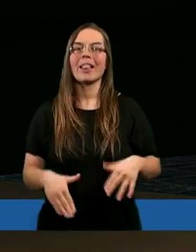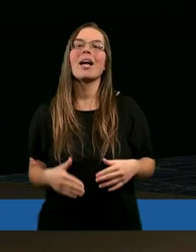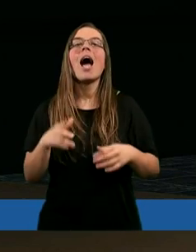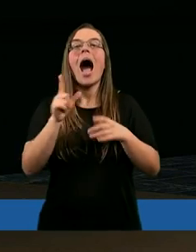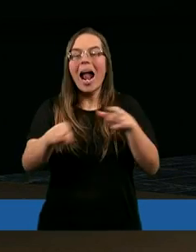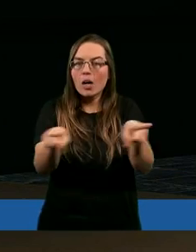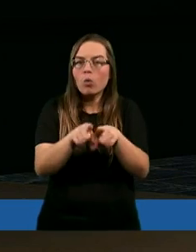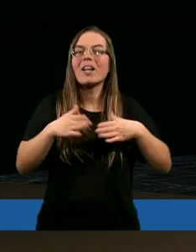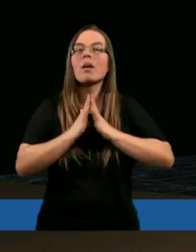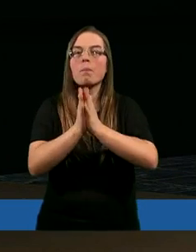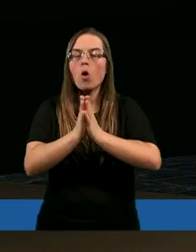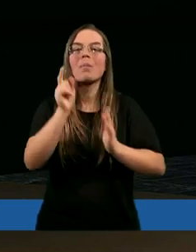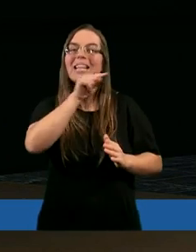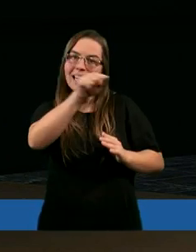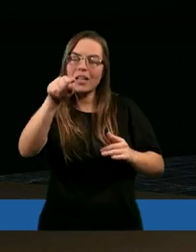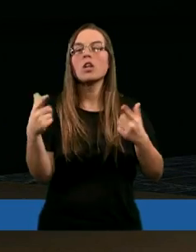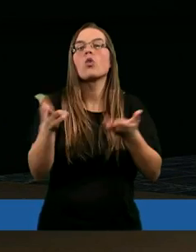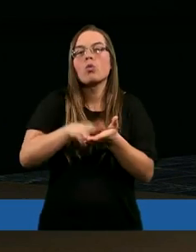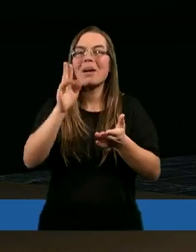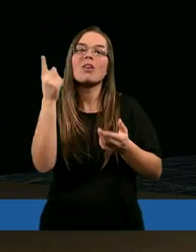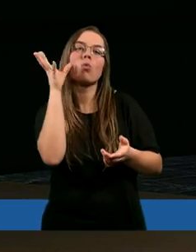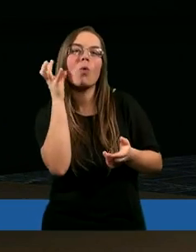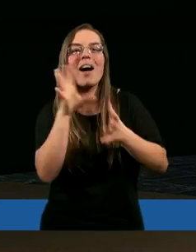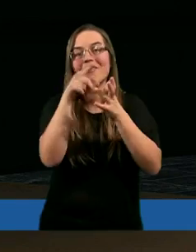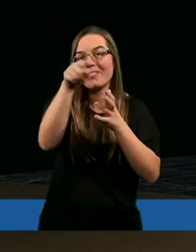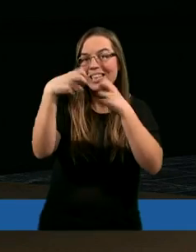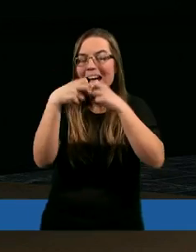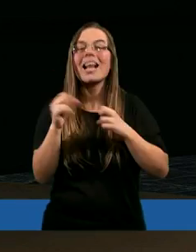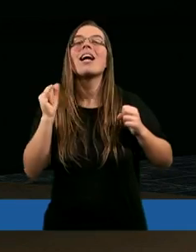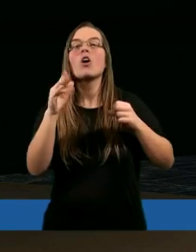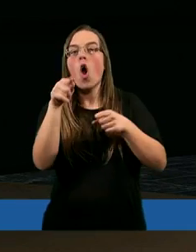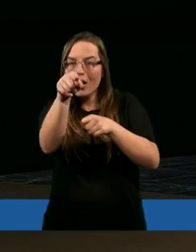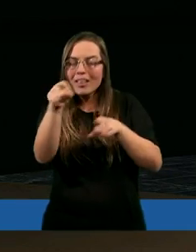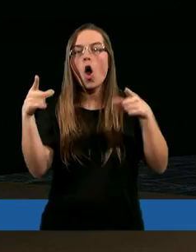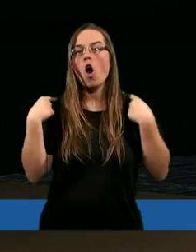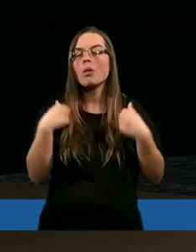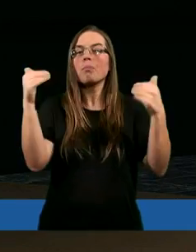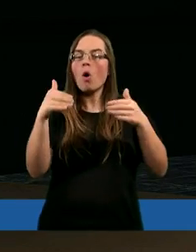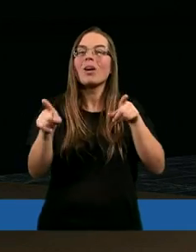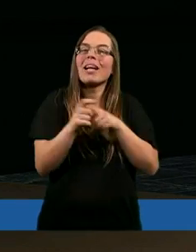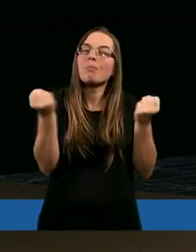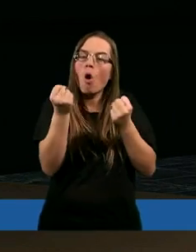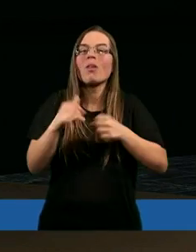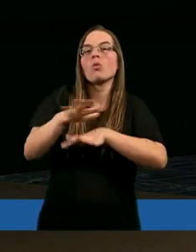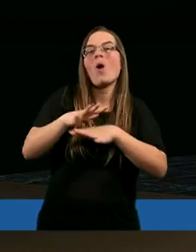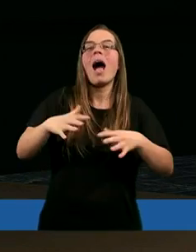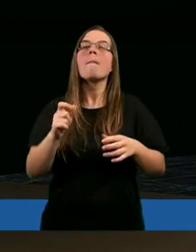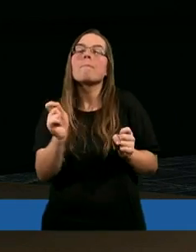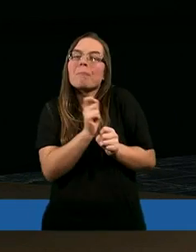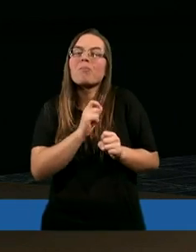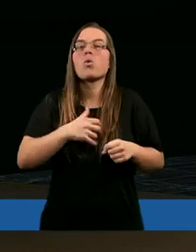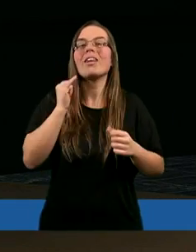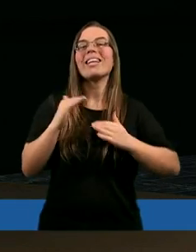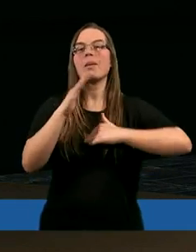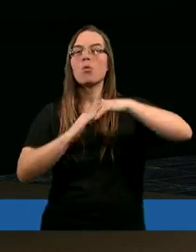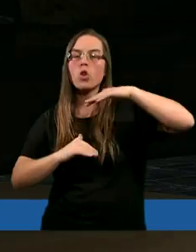ale również prosimy za tymi, którzy będą nas słuchać, aby i oni w mocy Twojego Ducha byli pocieszeni i